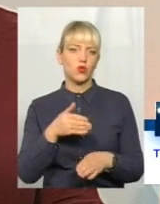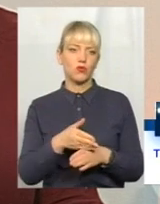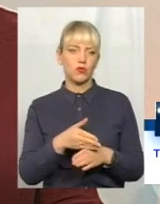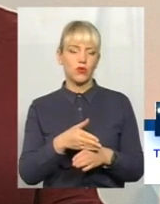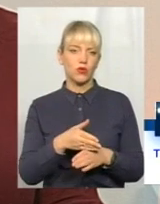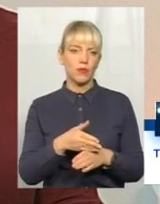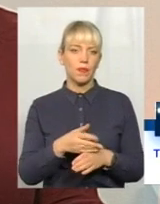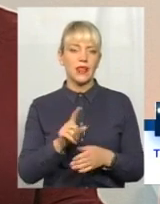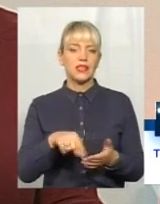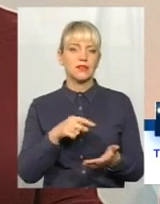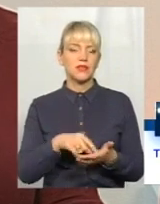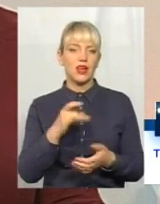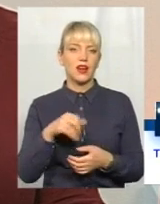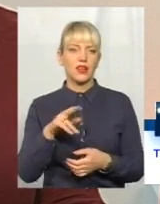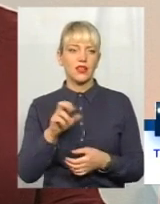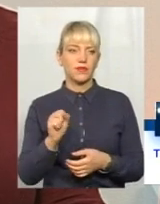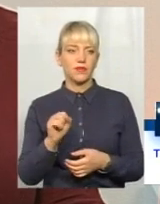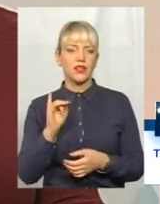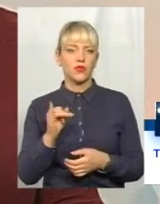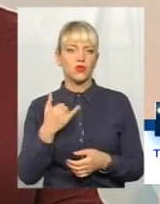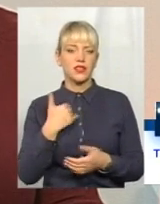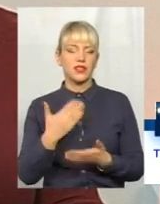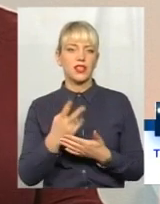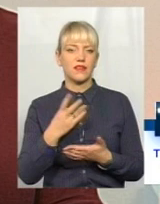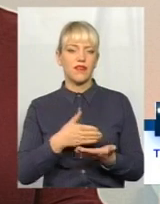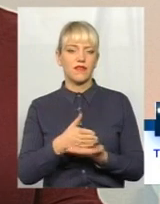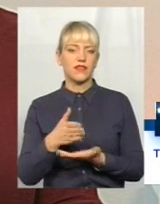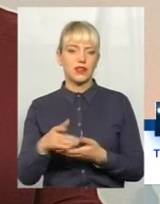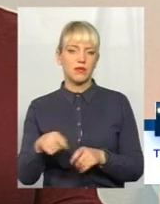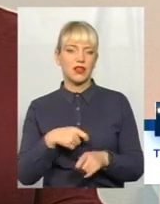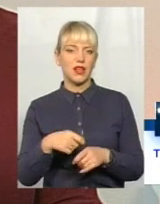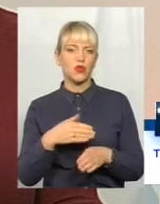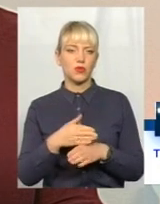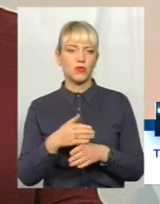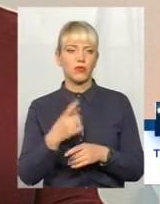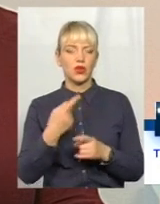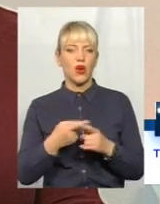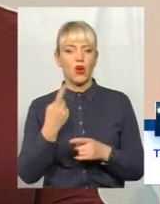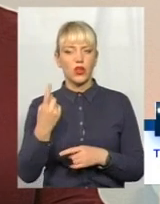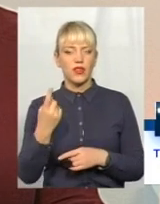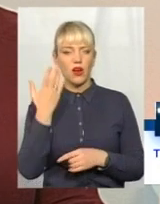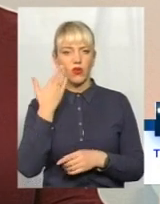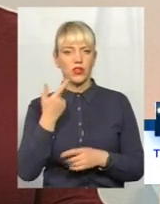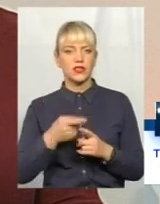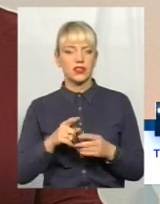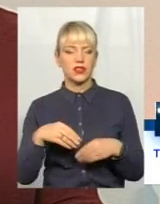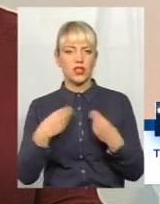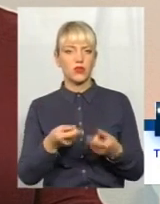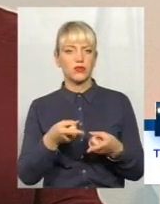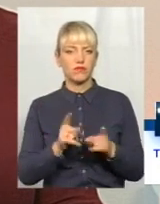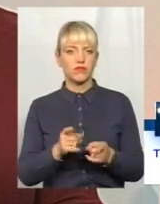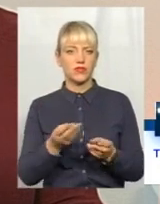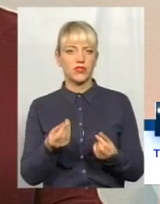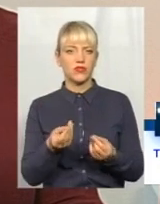з міської ради. І в нас є два види матеріальної допомоги. одна, це коли надають дійсно грошову допомогу,